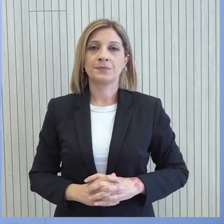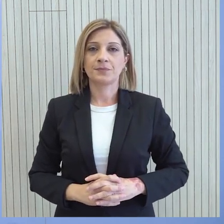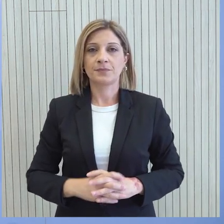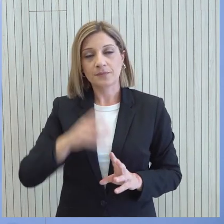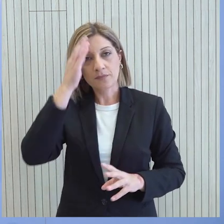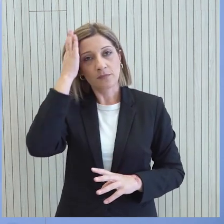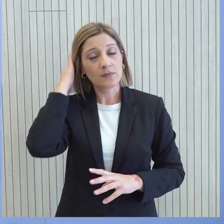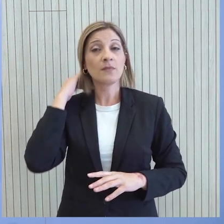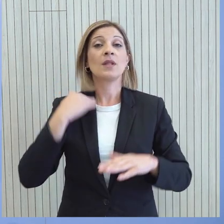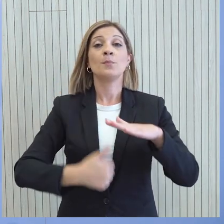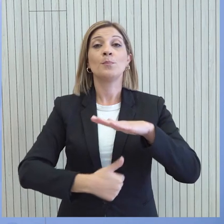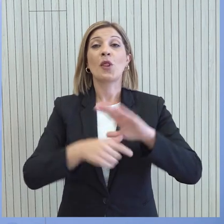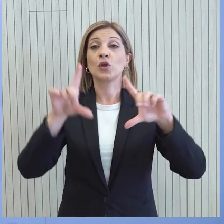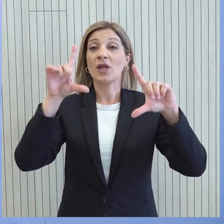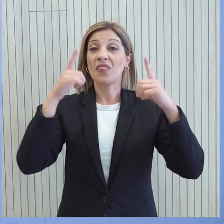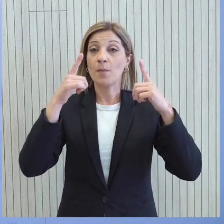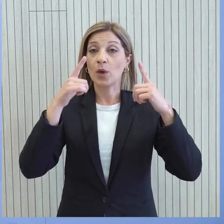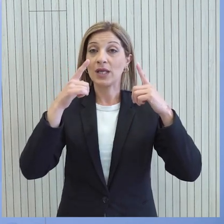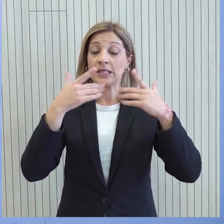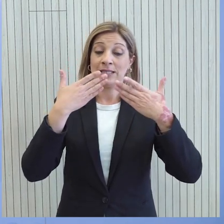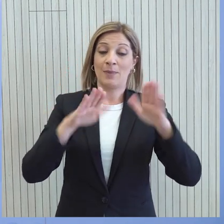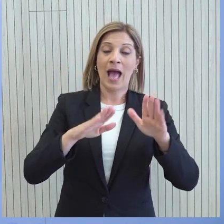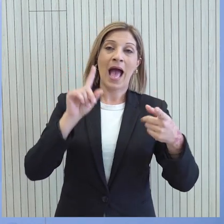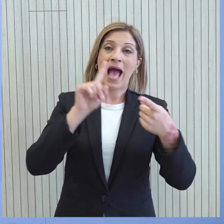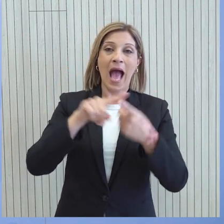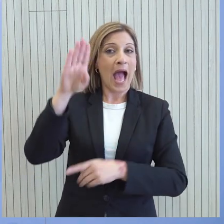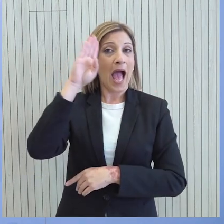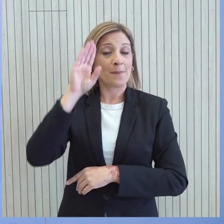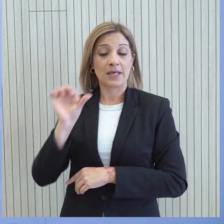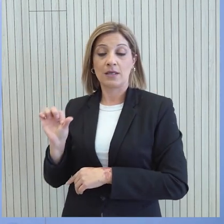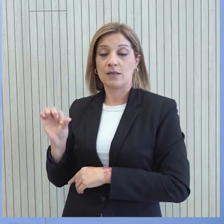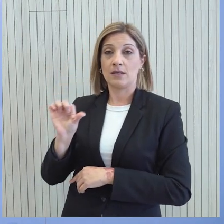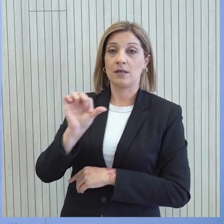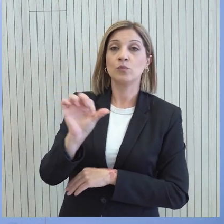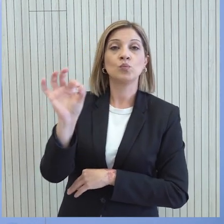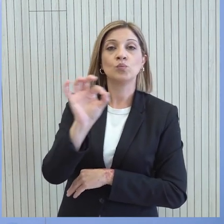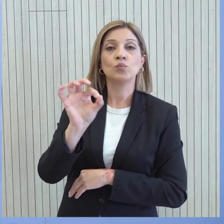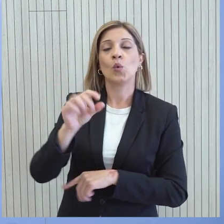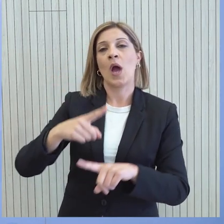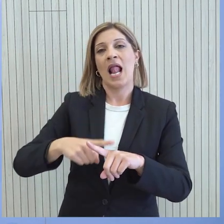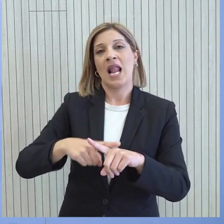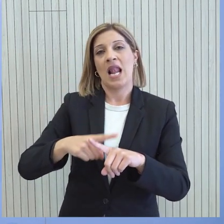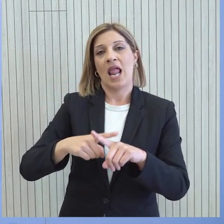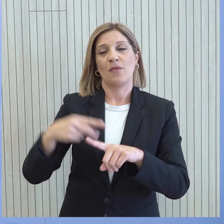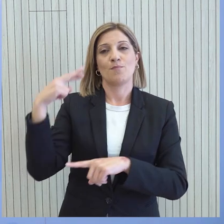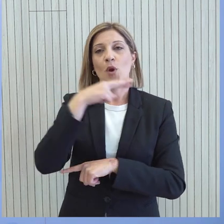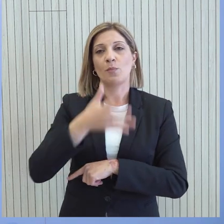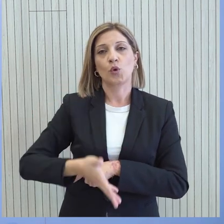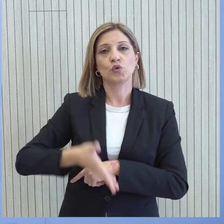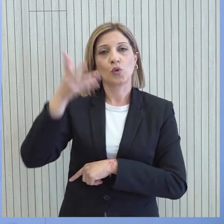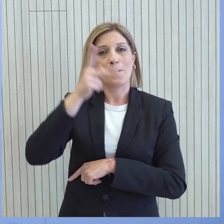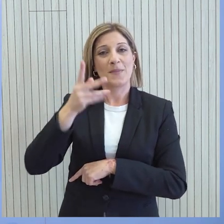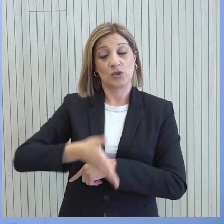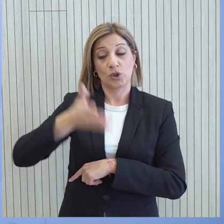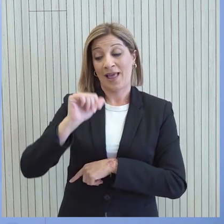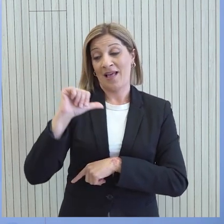Ο πρόεδρος της Δημοκρατίας, κατά την επιστροφή του από τις ΗΠΑ, πραγματοποίησε συνάντηση με τον Έλληνα Πρωθυπουργό χθες, 31